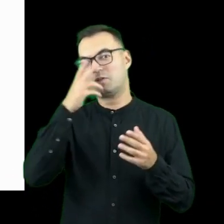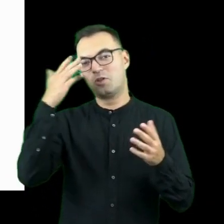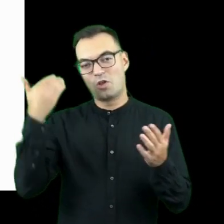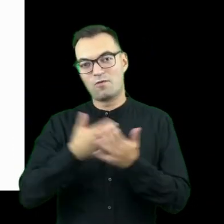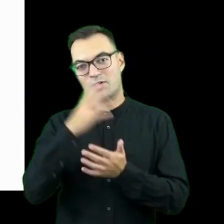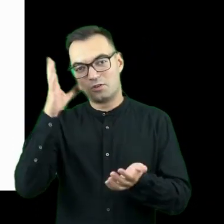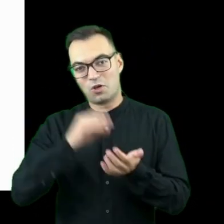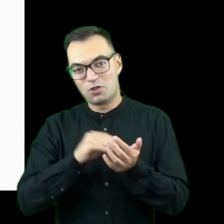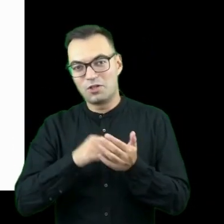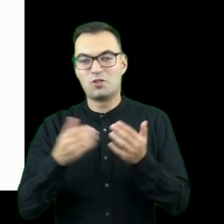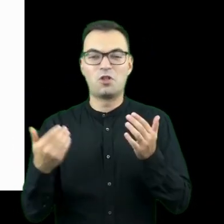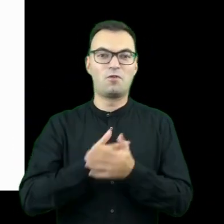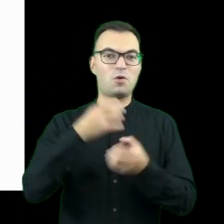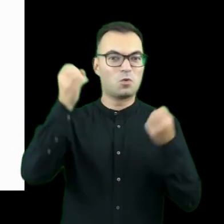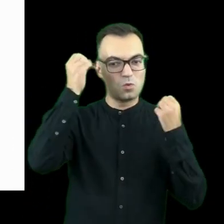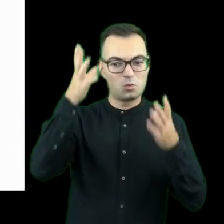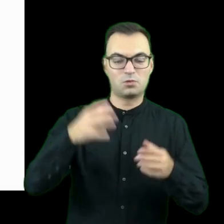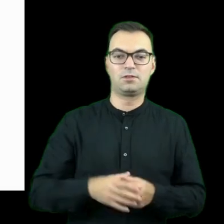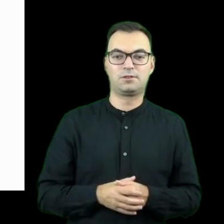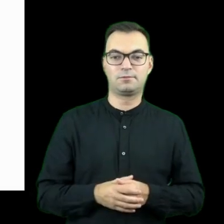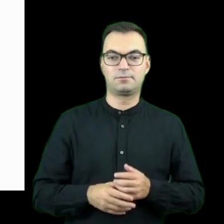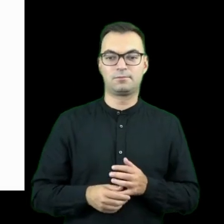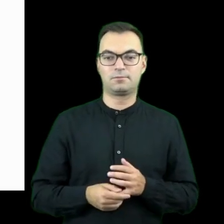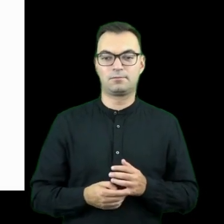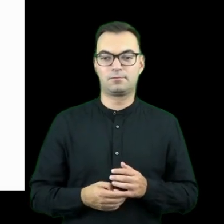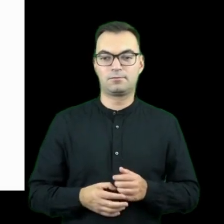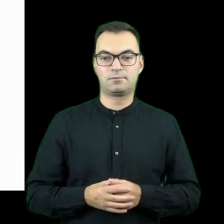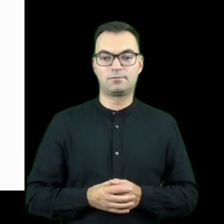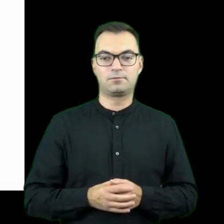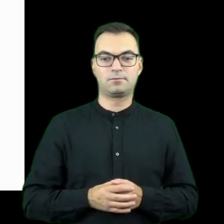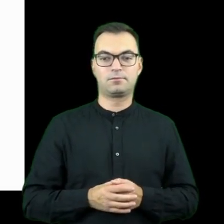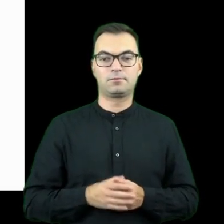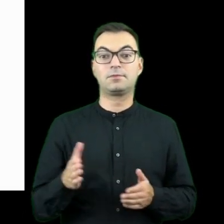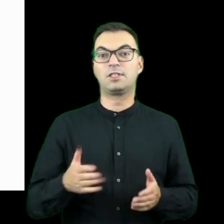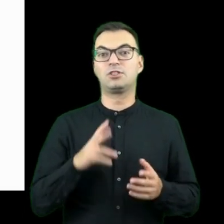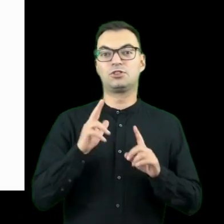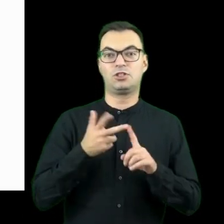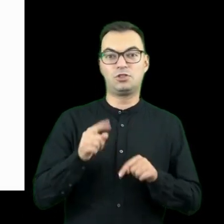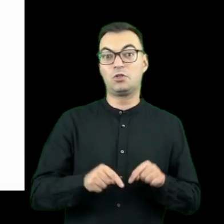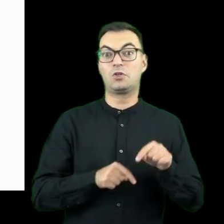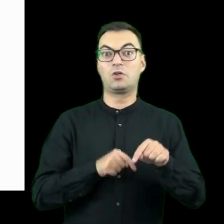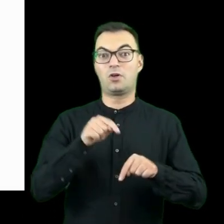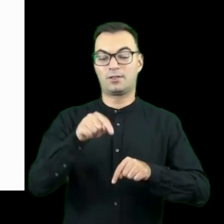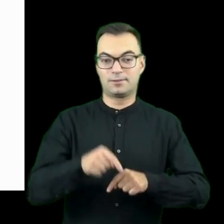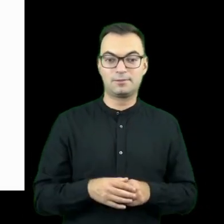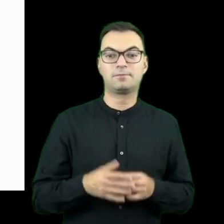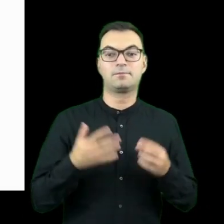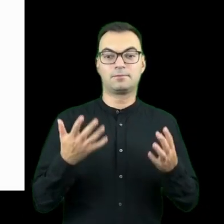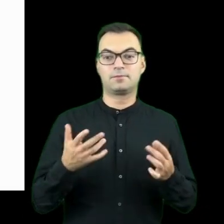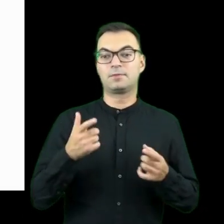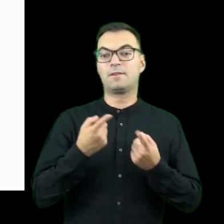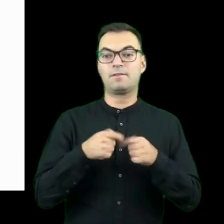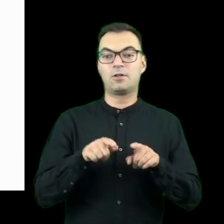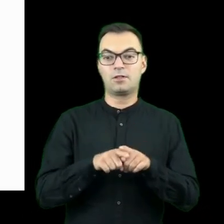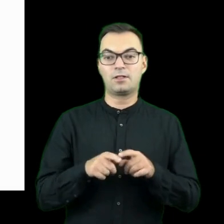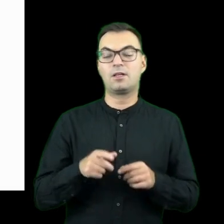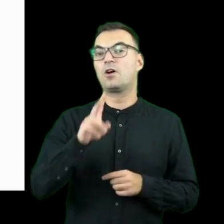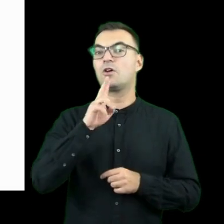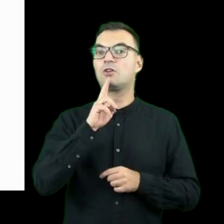kultur, więc doszli do wniosku, to jest teraz przejście do kroku trzeciego, że zrealizują